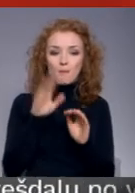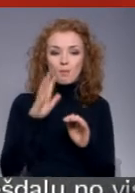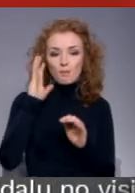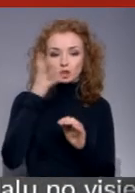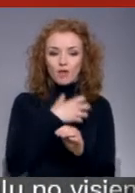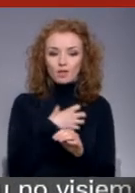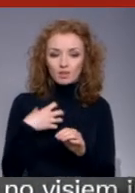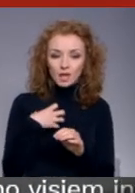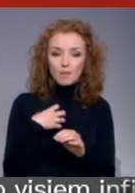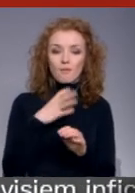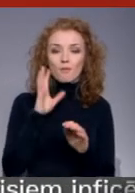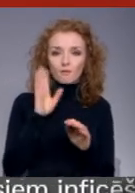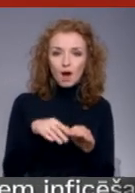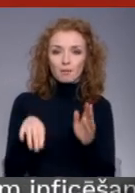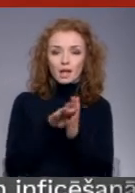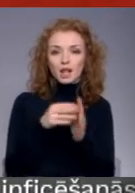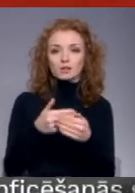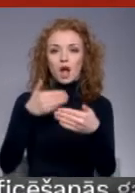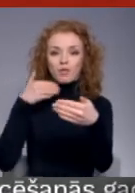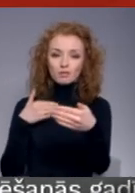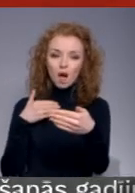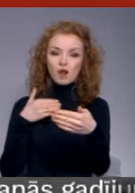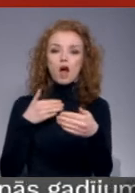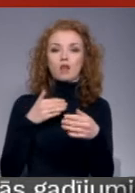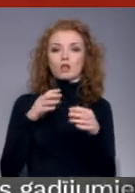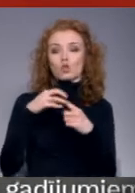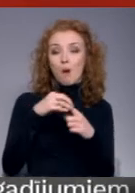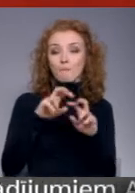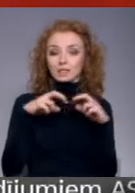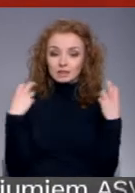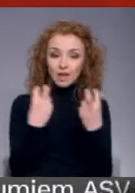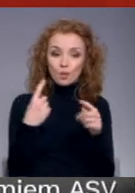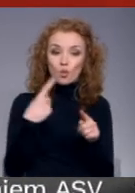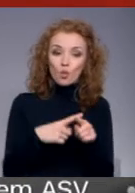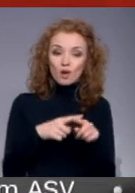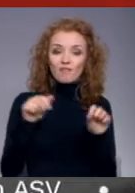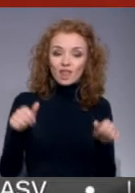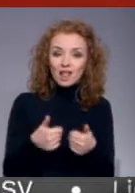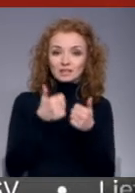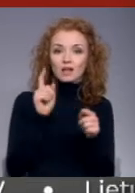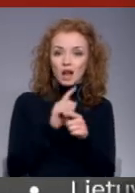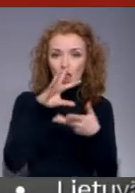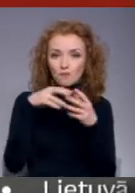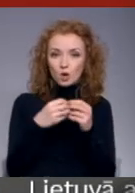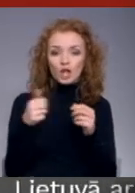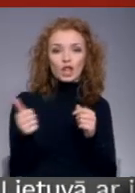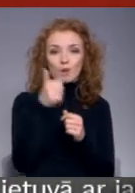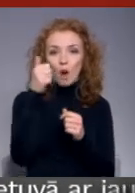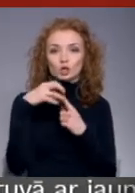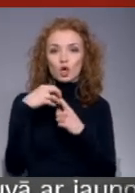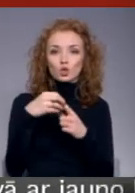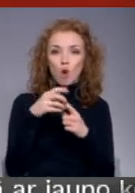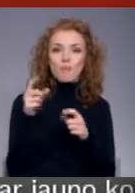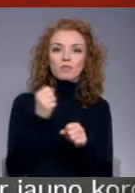gadījumos varētu attālināt, piedalīties domas sēdēs. Un tiktu vienlaicīgi ievērota arī šī īpašā domas sēd darba